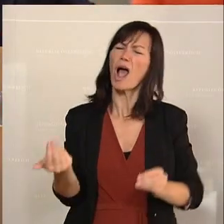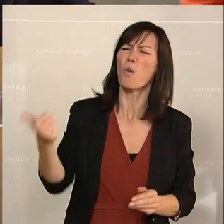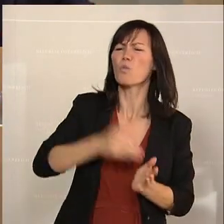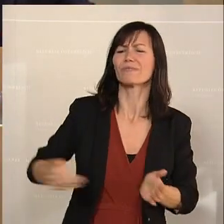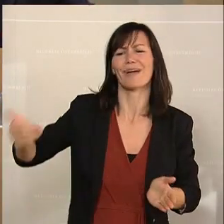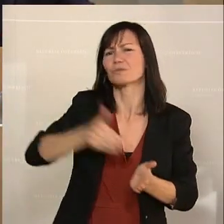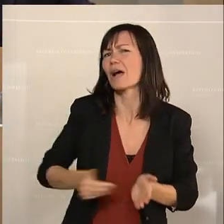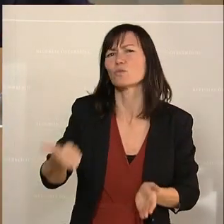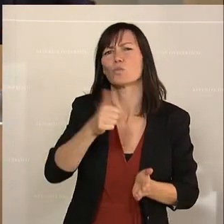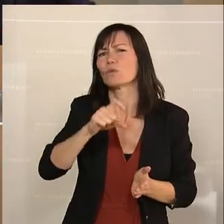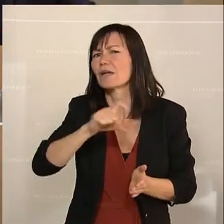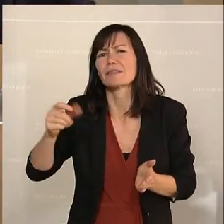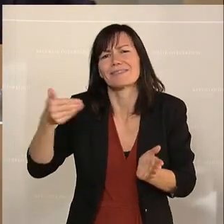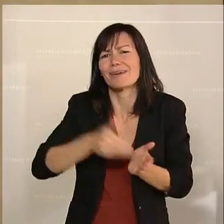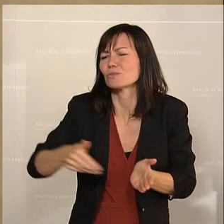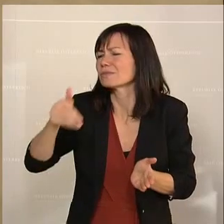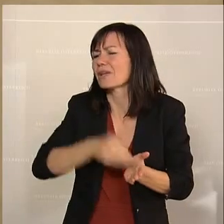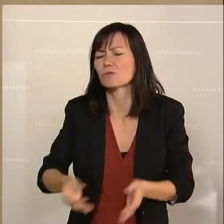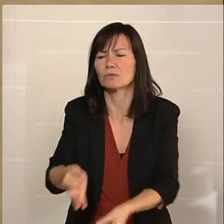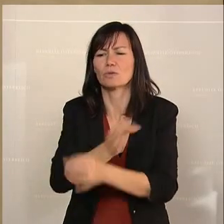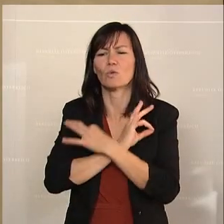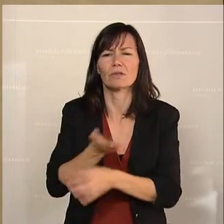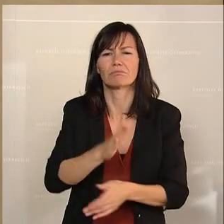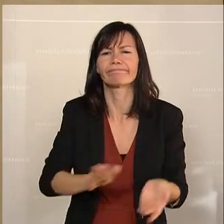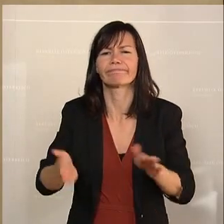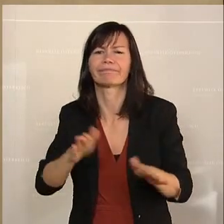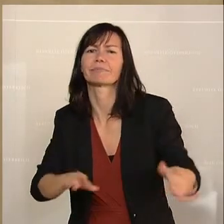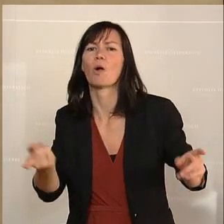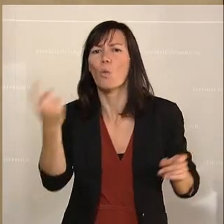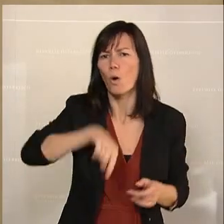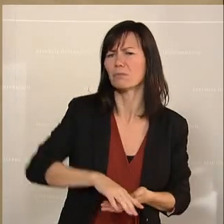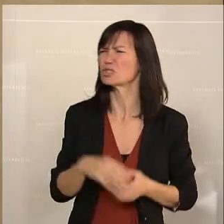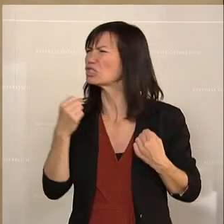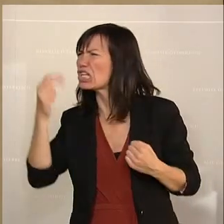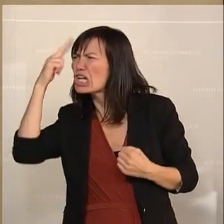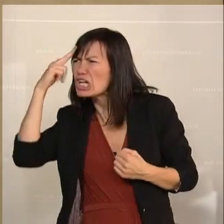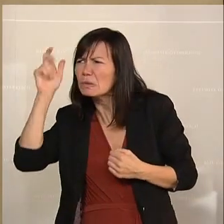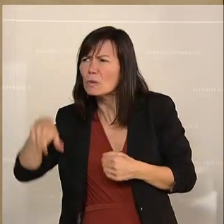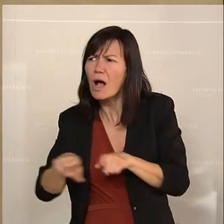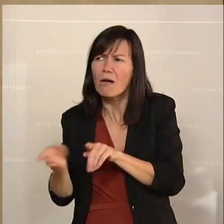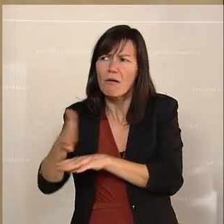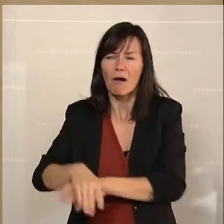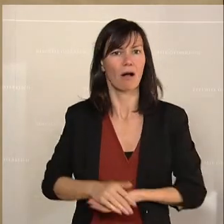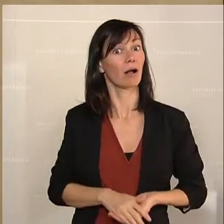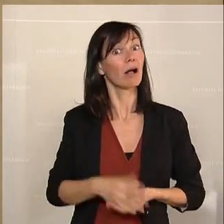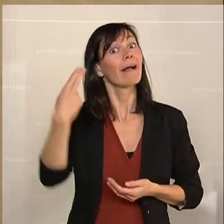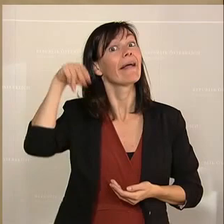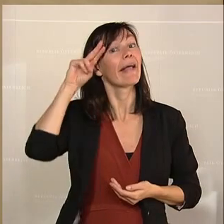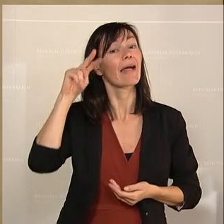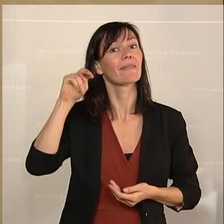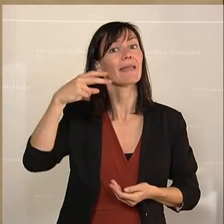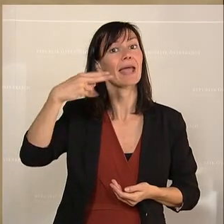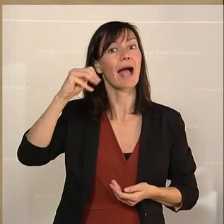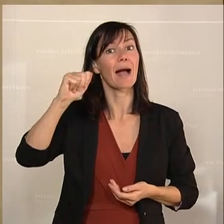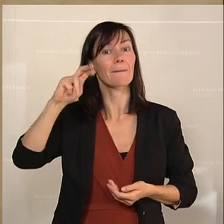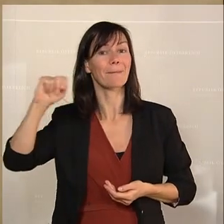hat es gegeben einen Innenminister, Karl Nehammer, der da oben gestanden ist und gesagt hat, ja, diese Lebensgefährder, die sich nicht an die Maßnahmen